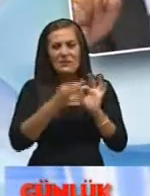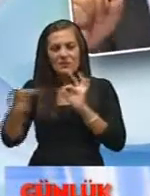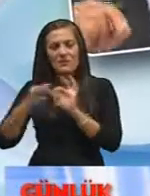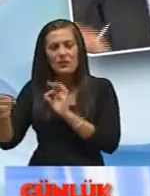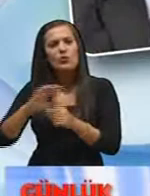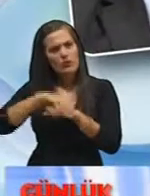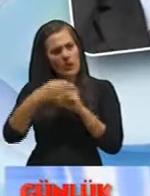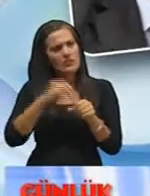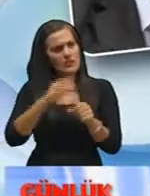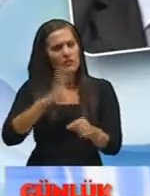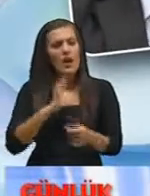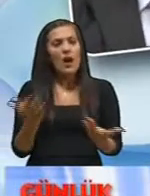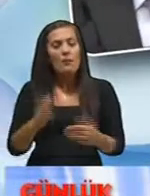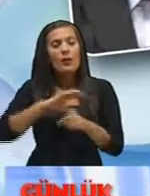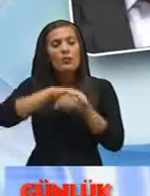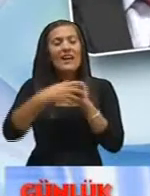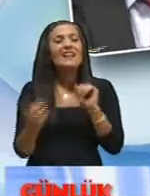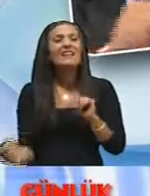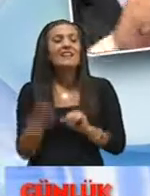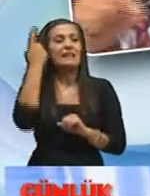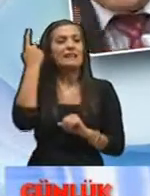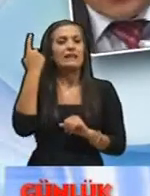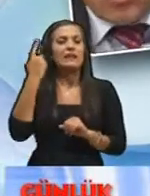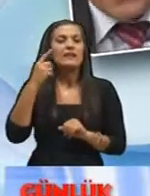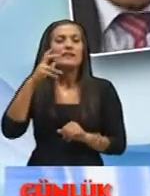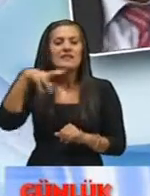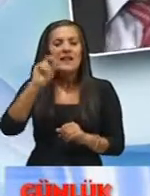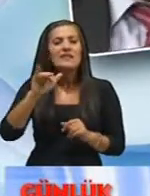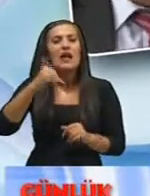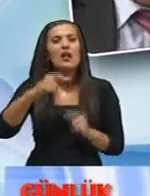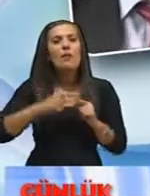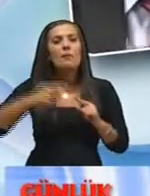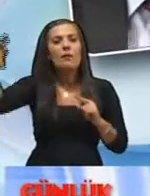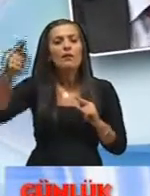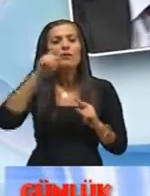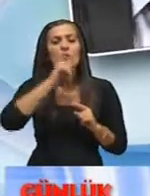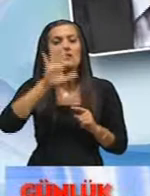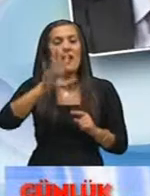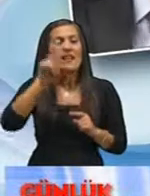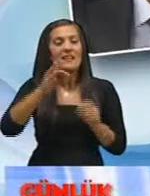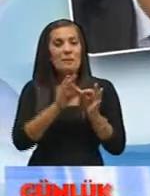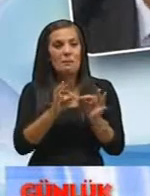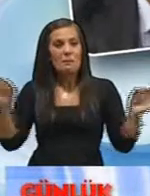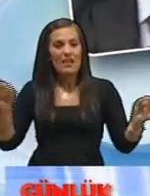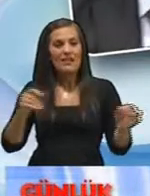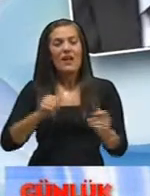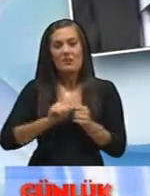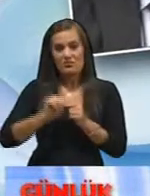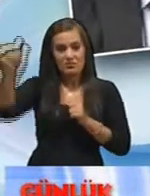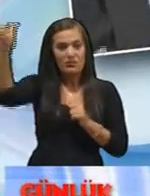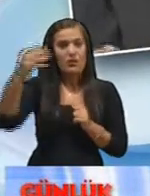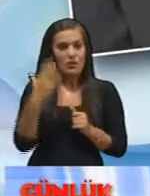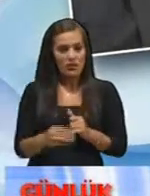Dünyada var Ama dünyada ilk kez 80 kilometre 152 metrelik bir mesafe